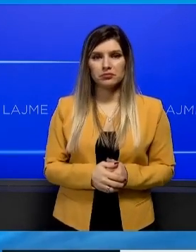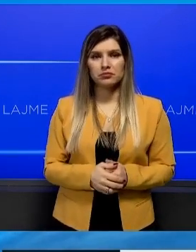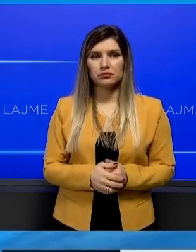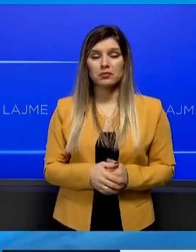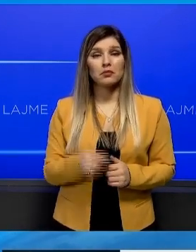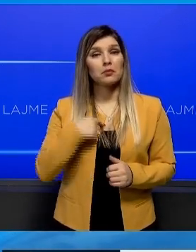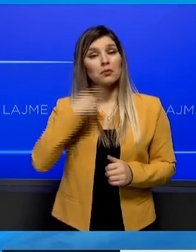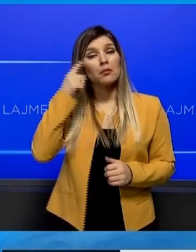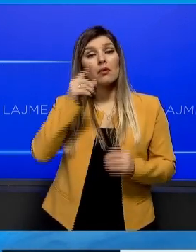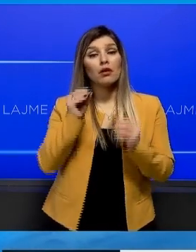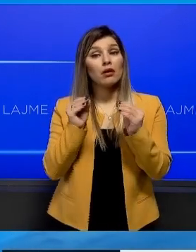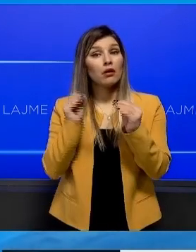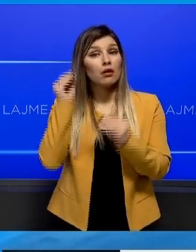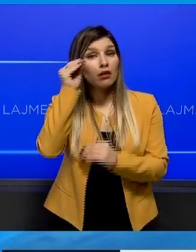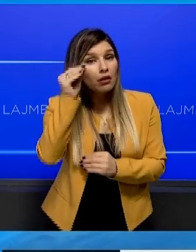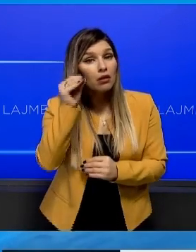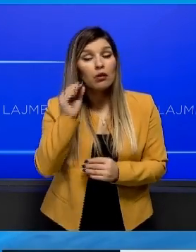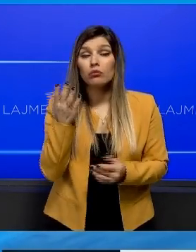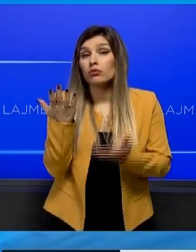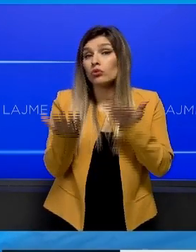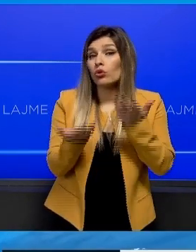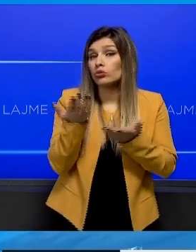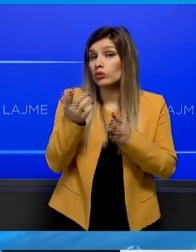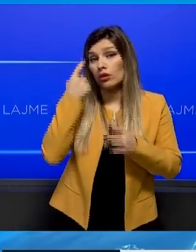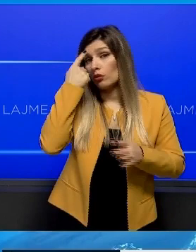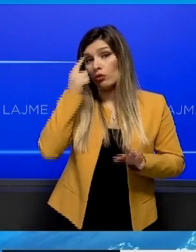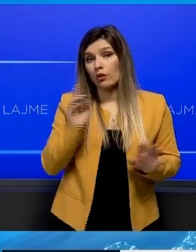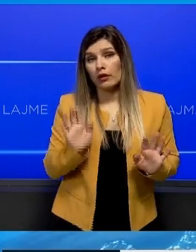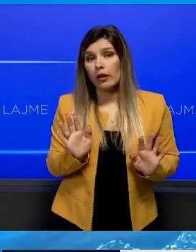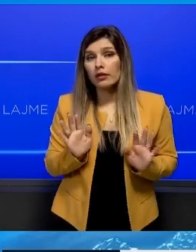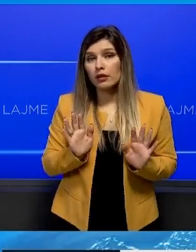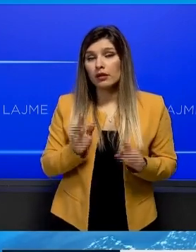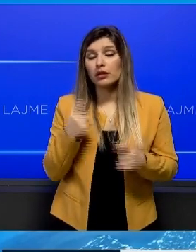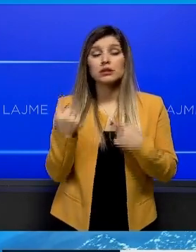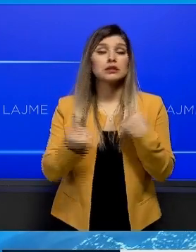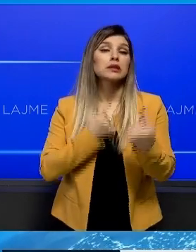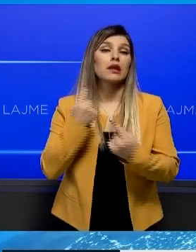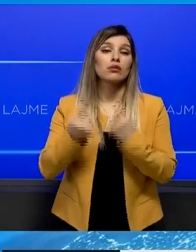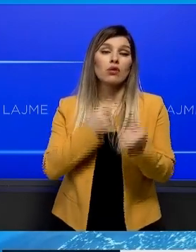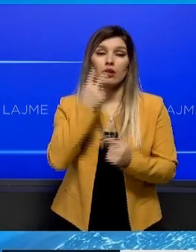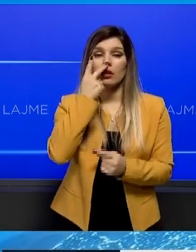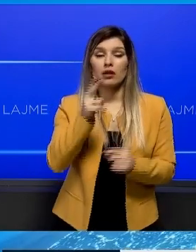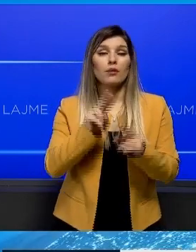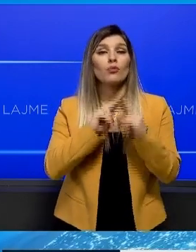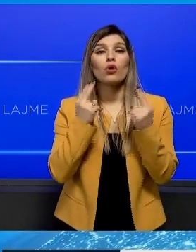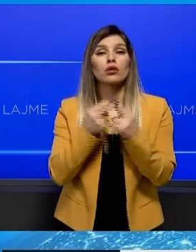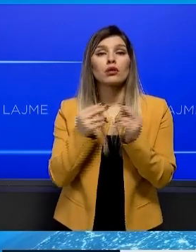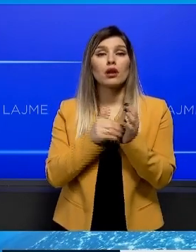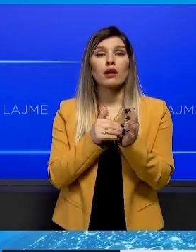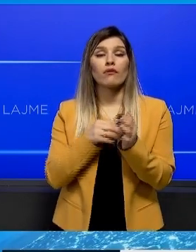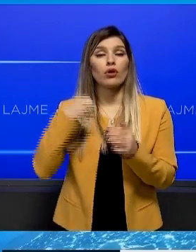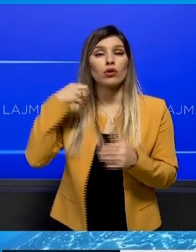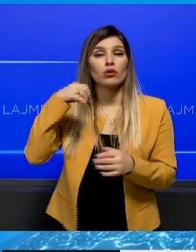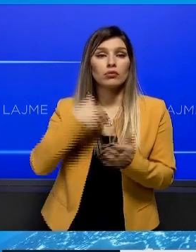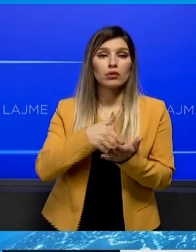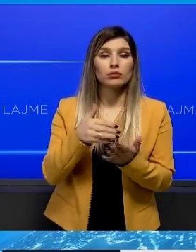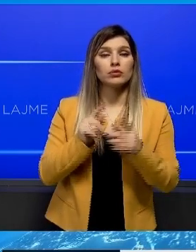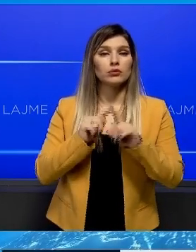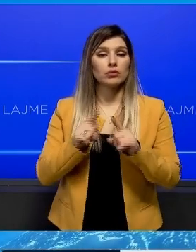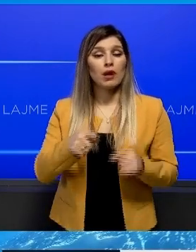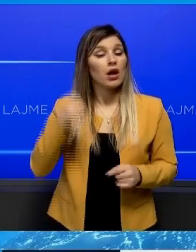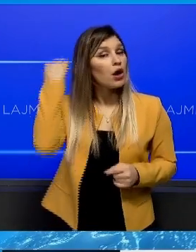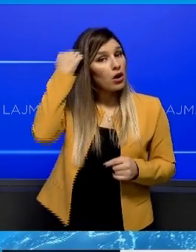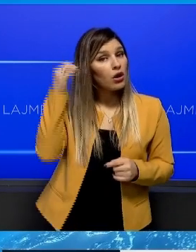Nuk përja shtohet, nuk përja shtohet edhe kjo, se mund të këtë rritje, vashështë prej kërkeset për energji, Kosova nuk